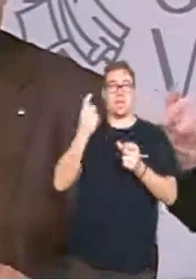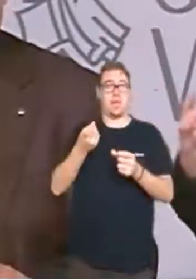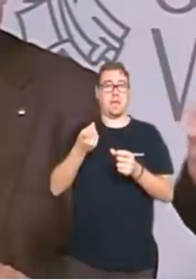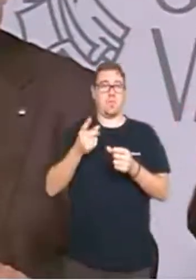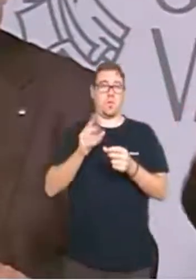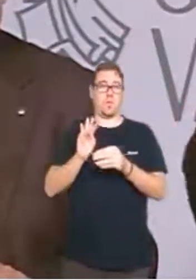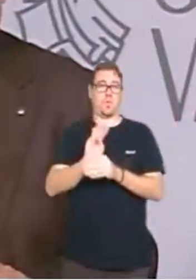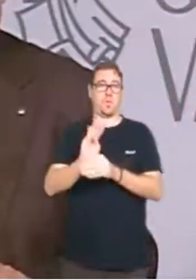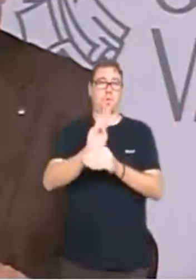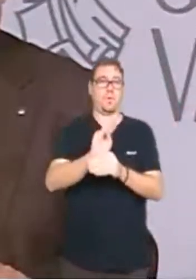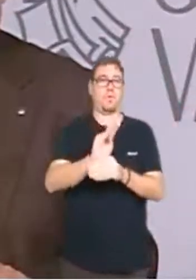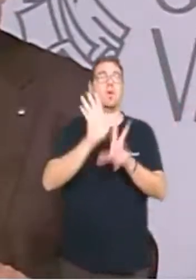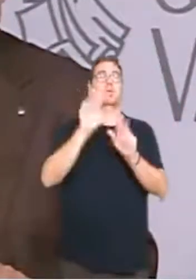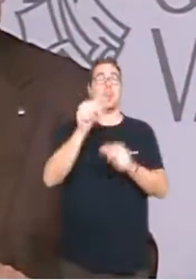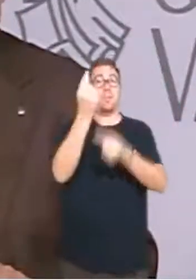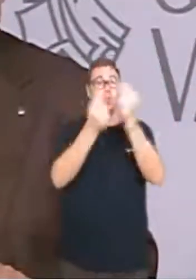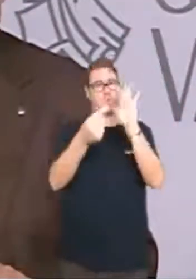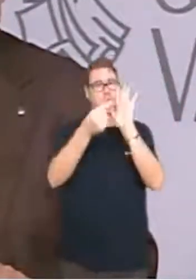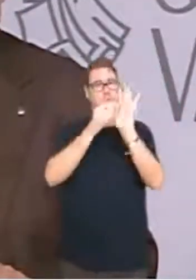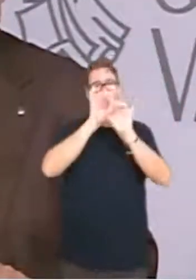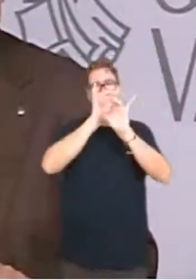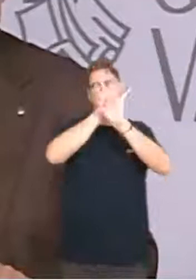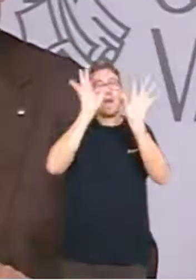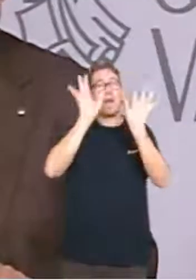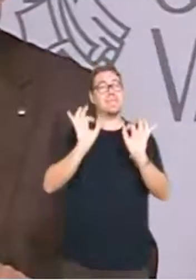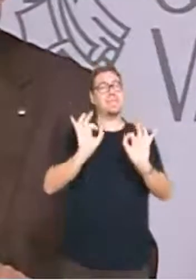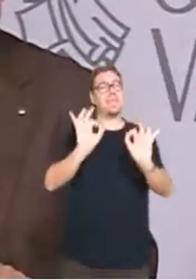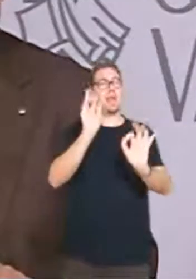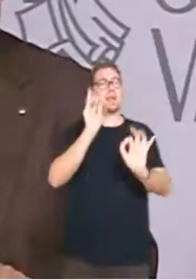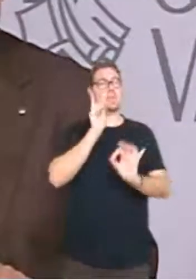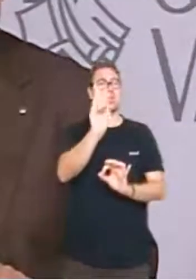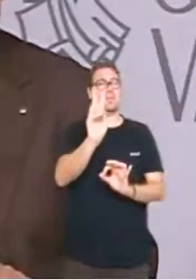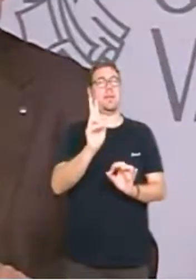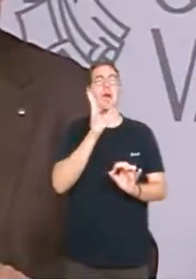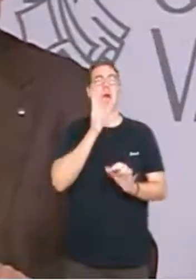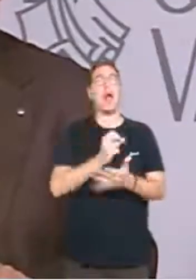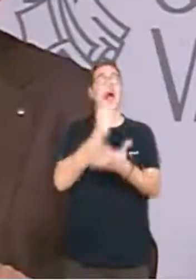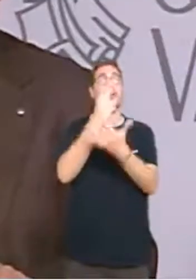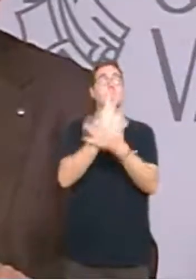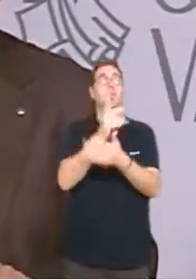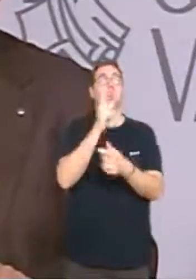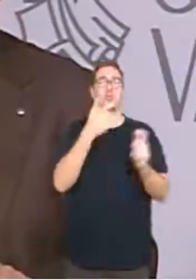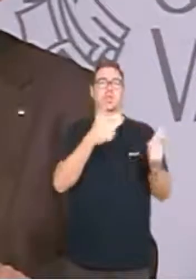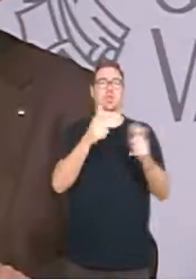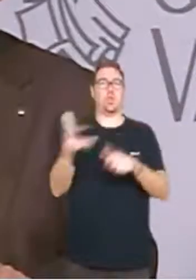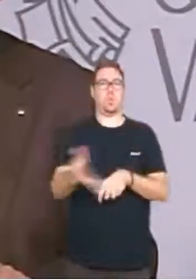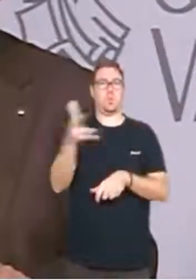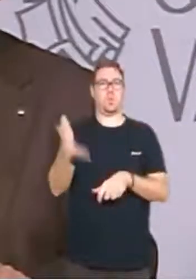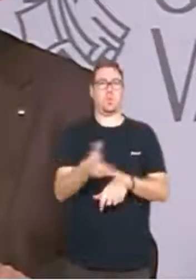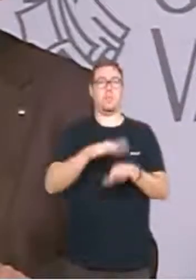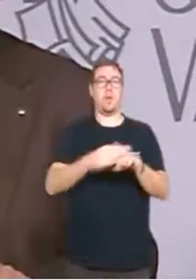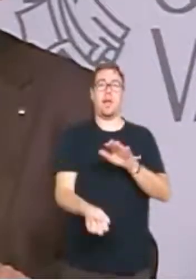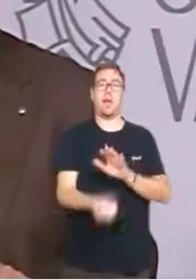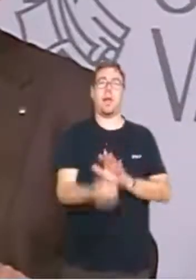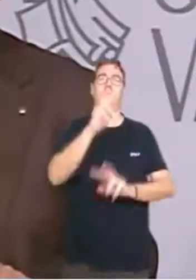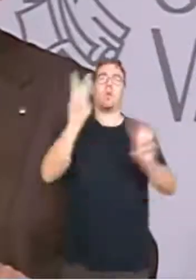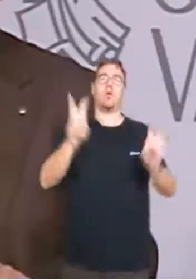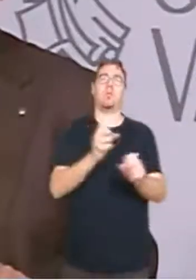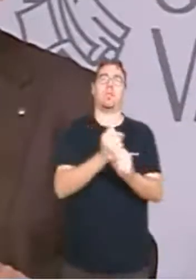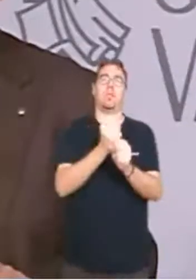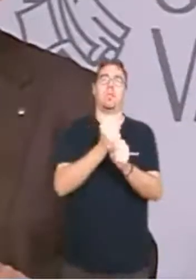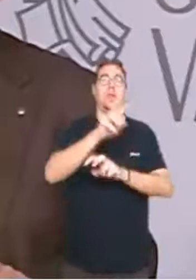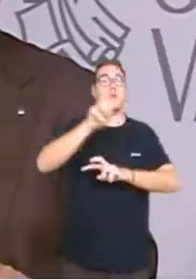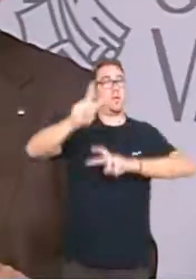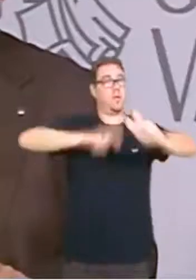i en aquest pressupost es veu especialment, estem apostant per a aquests sectors productius, per a la creació d'ocupació, per a la